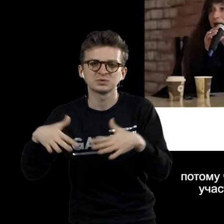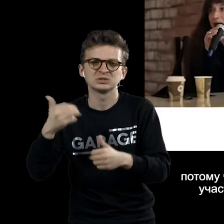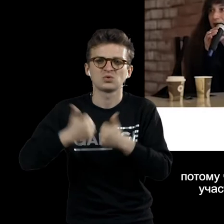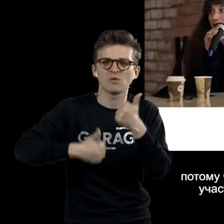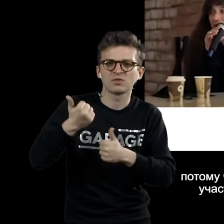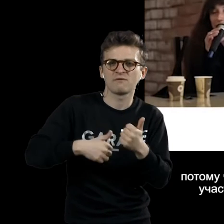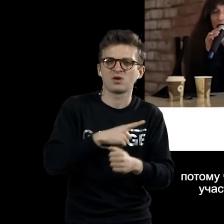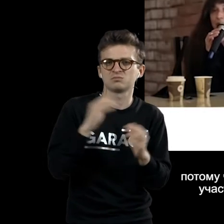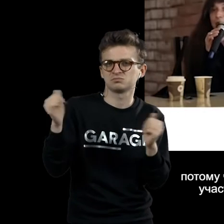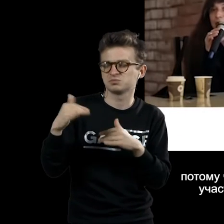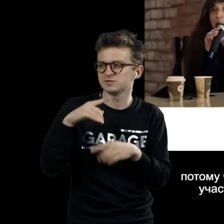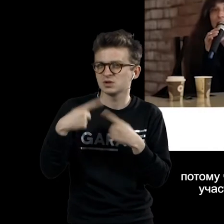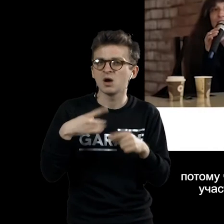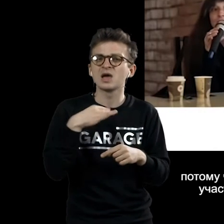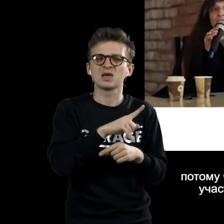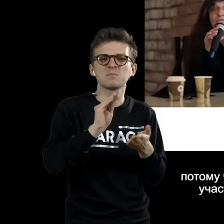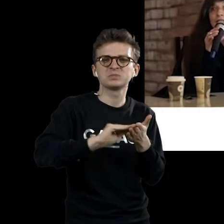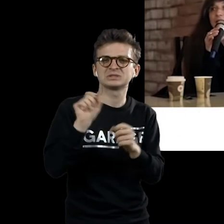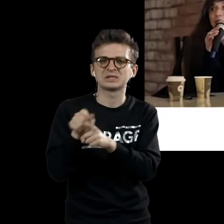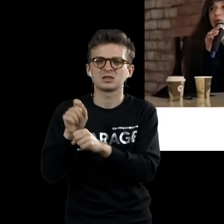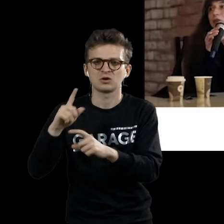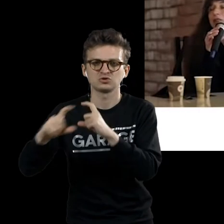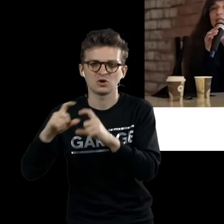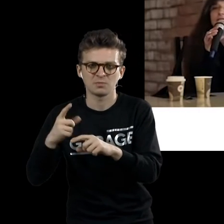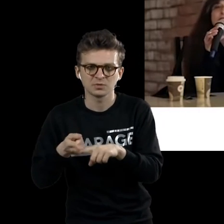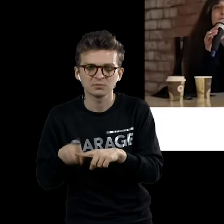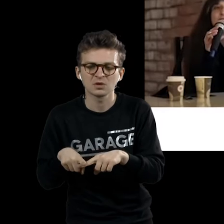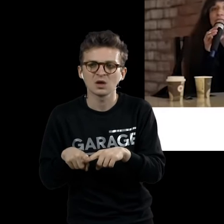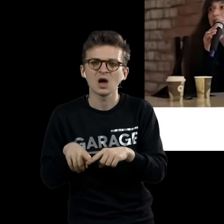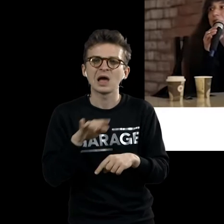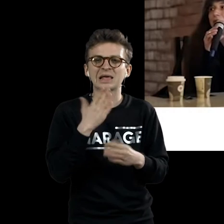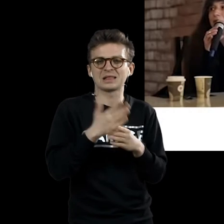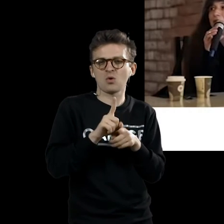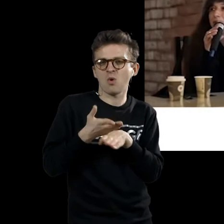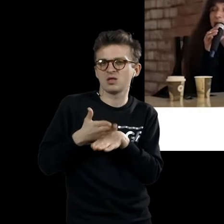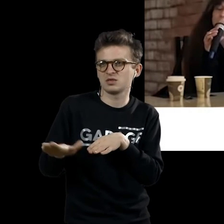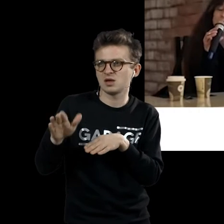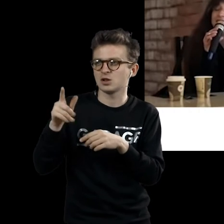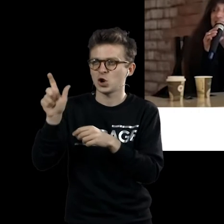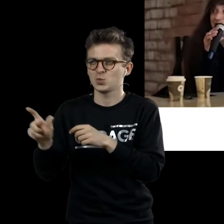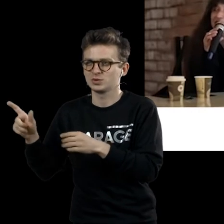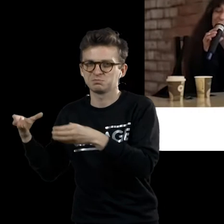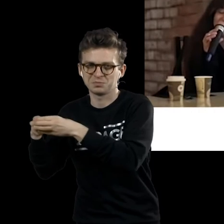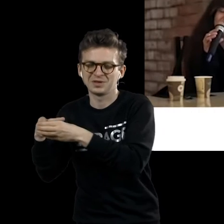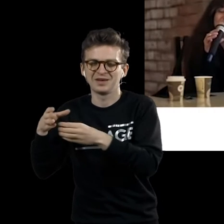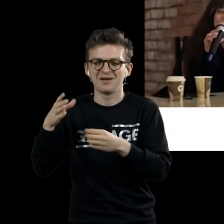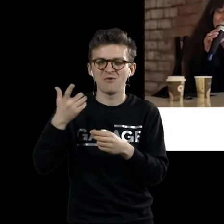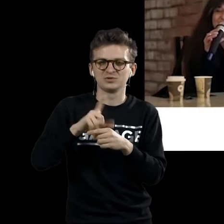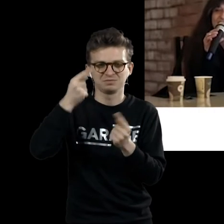соревновании, писавшем шахматные партии. Такой тоже есть отдельный жанр великих писателей,